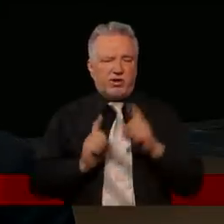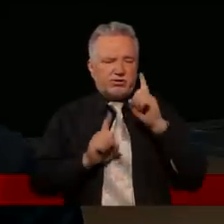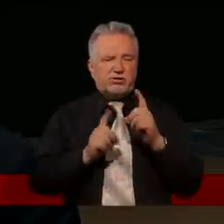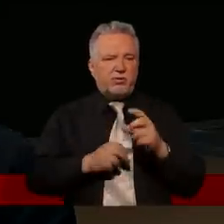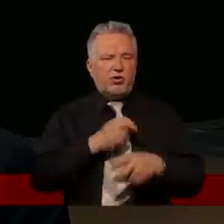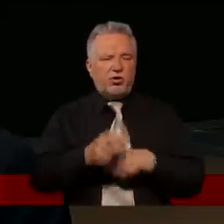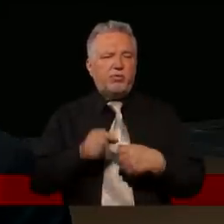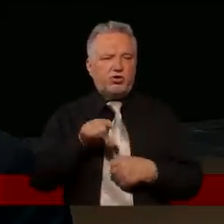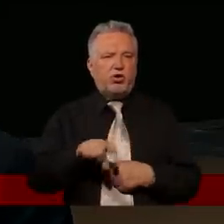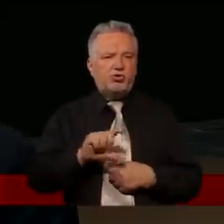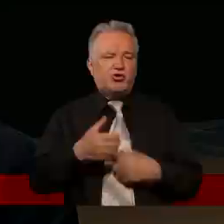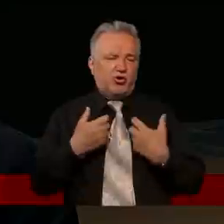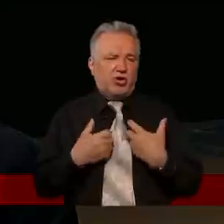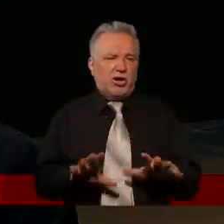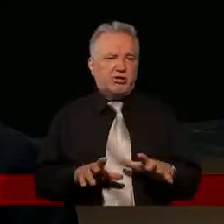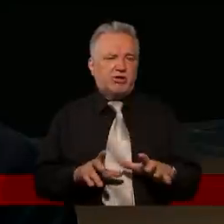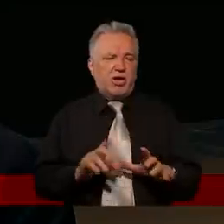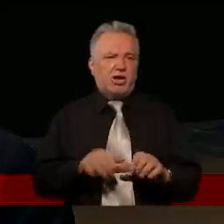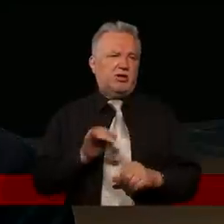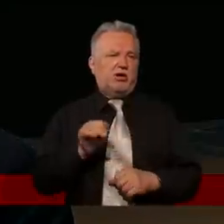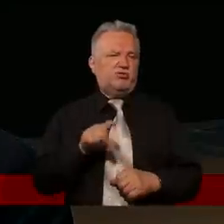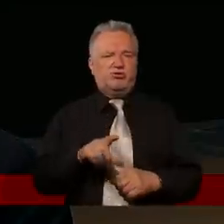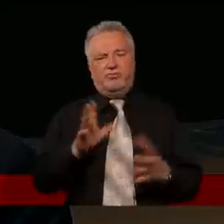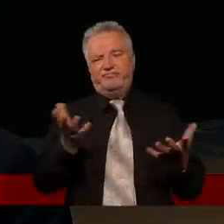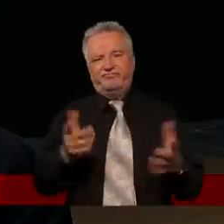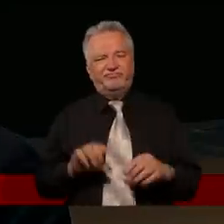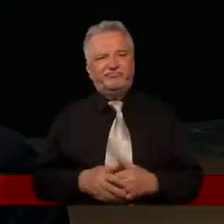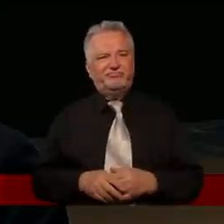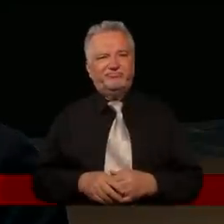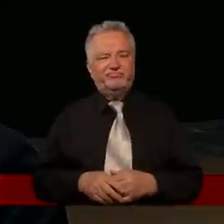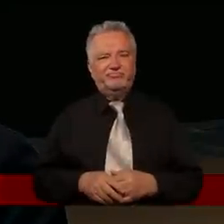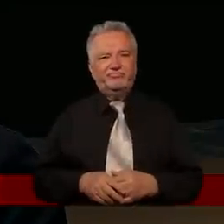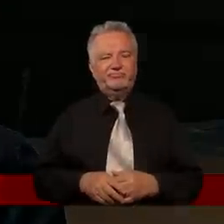Mam też takie rzeczy, które nie chcę czynić, ale jakoś tak same wychodzą.